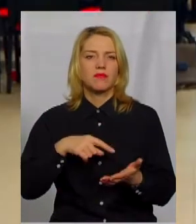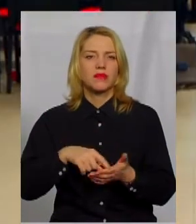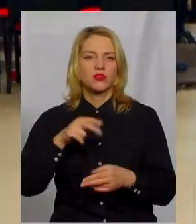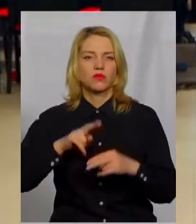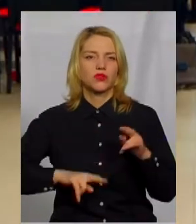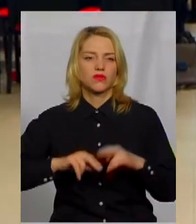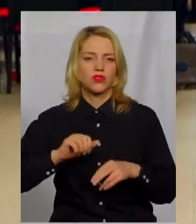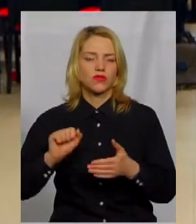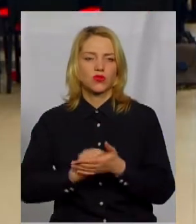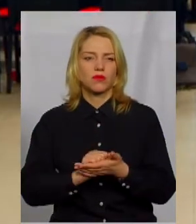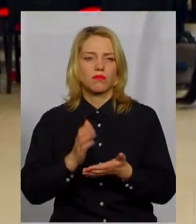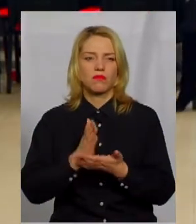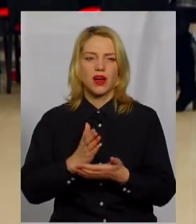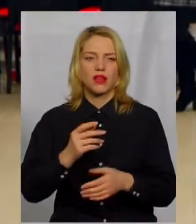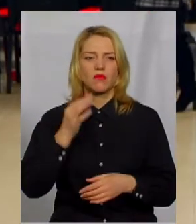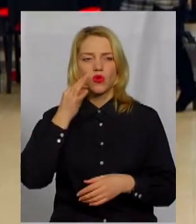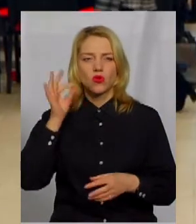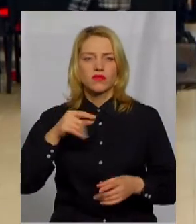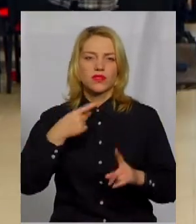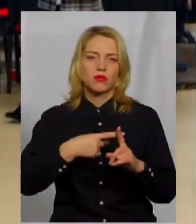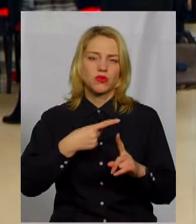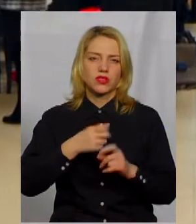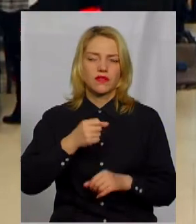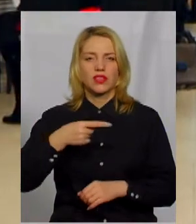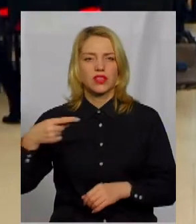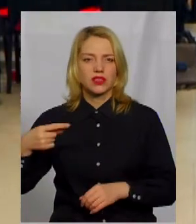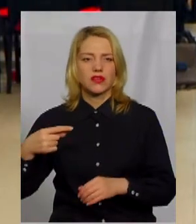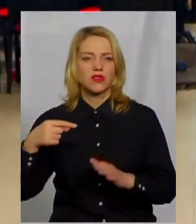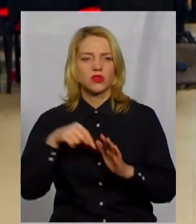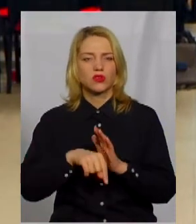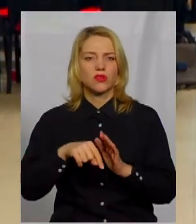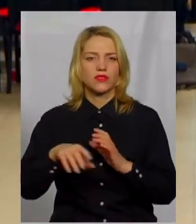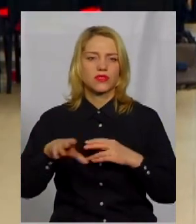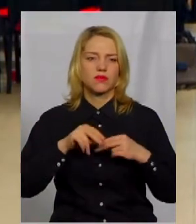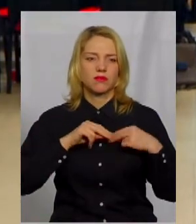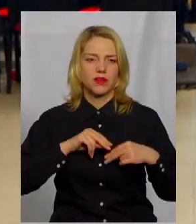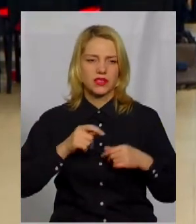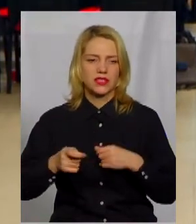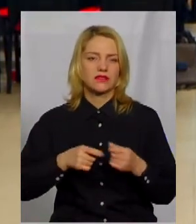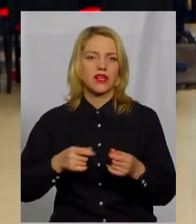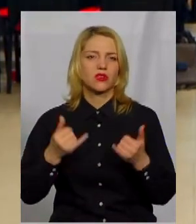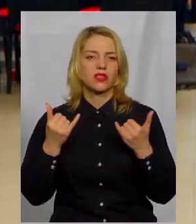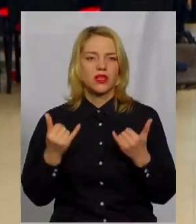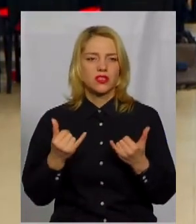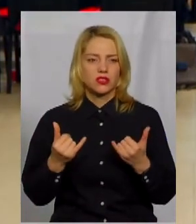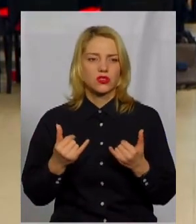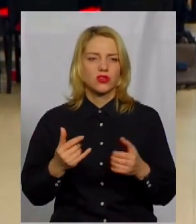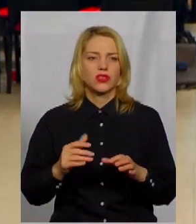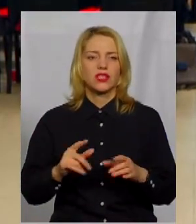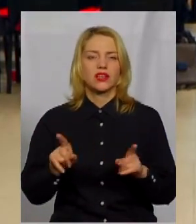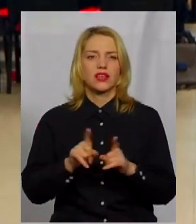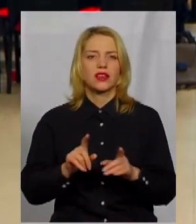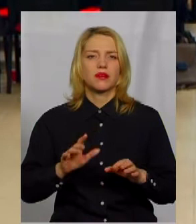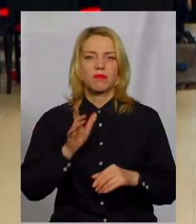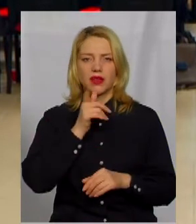Маємо досвід і позитивний, і негативний стосовно співпраці з владою. На сьогодні настав такий період,